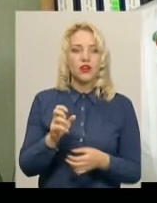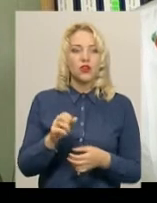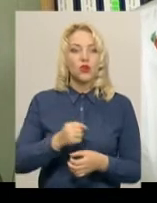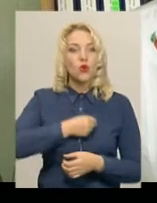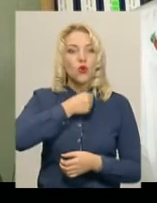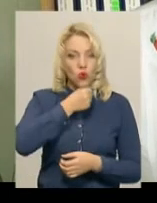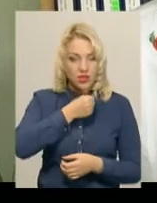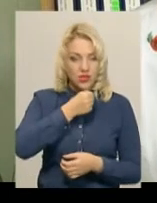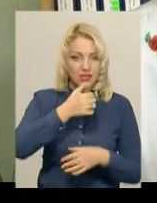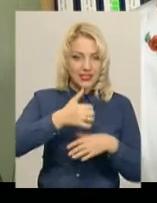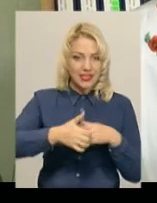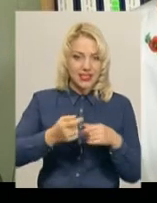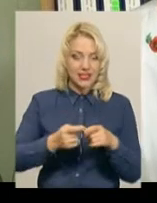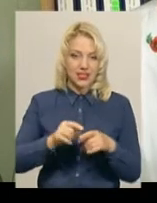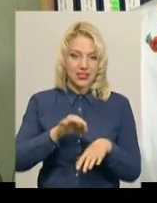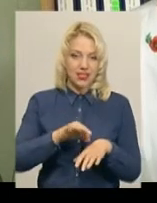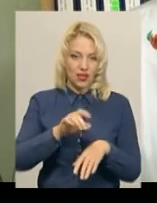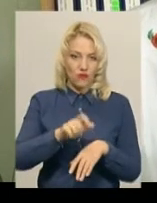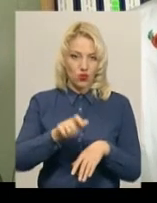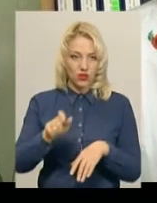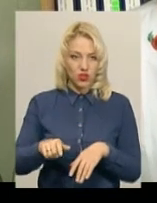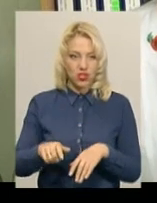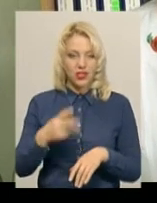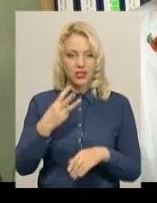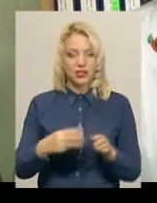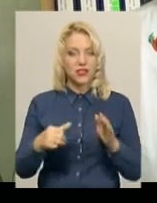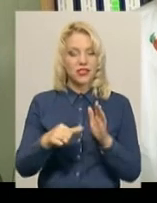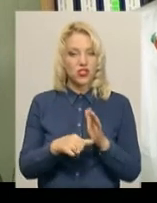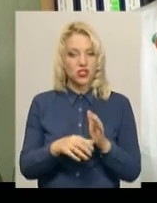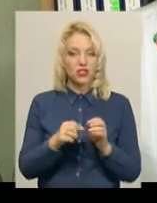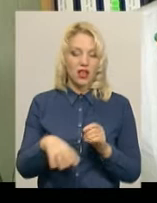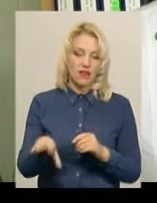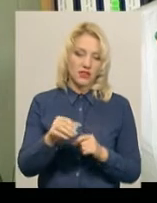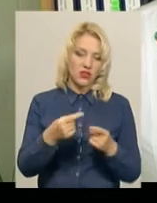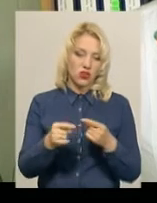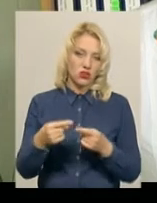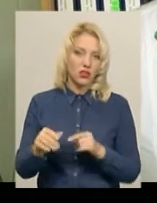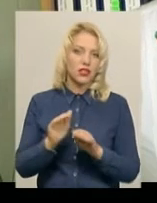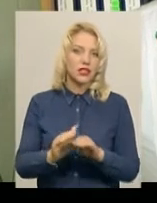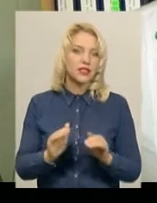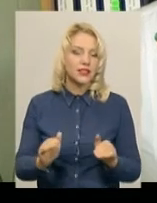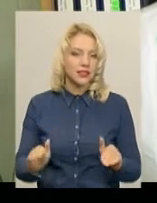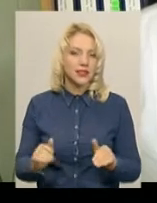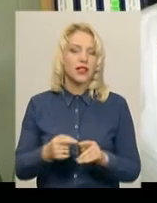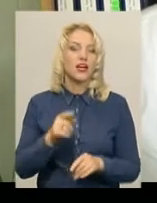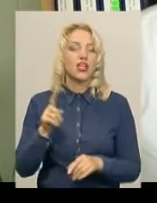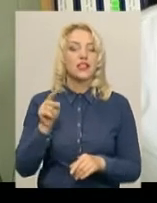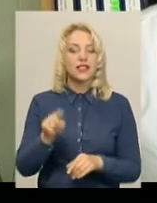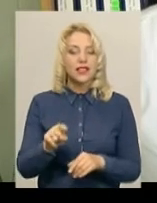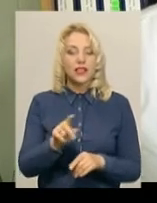Дорослих серед цих захворівших 36, всі остальні діти. З тих, що